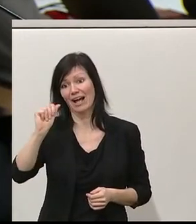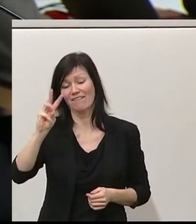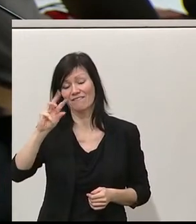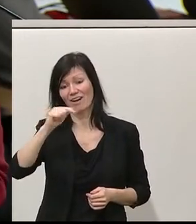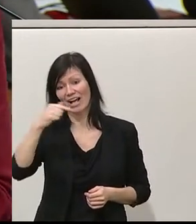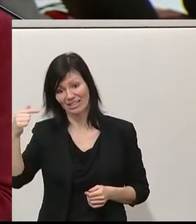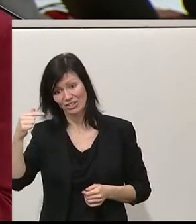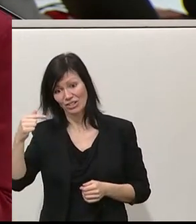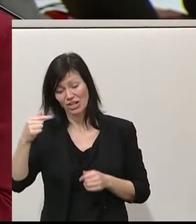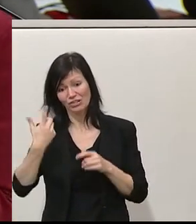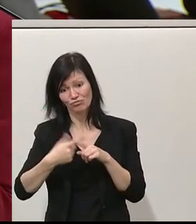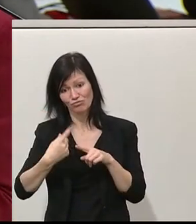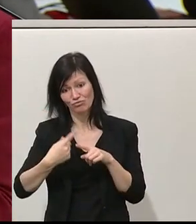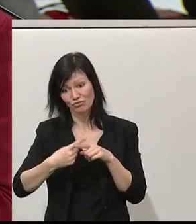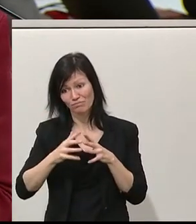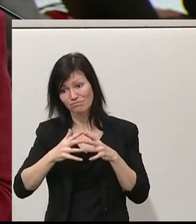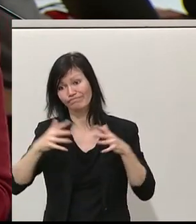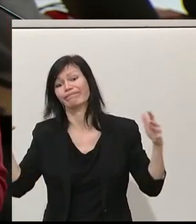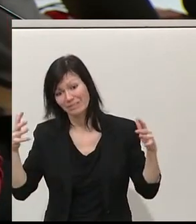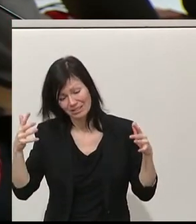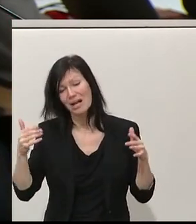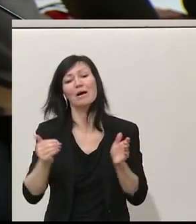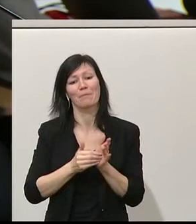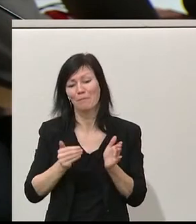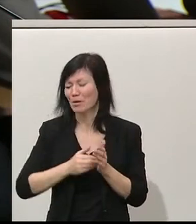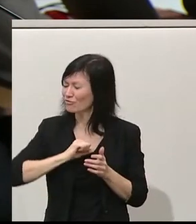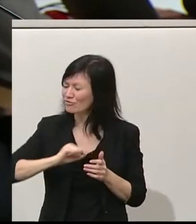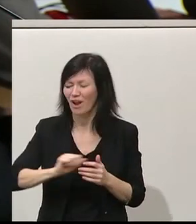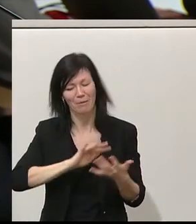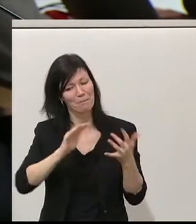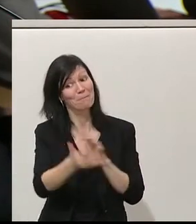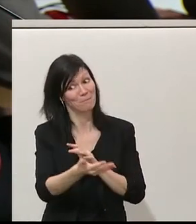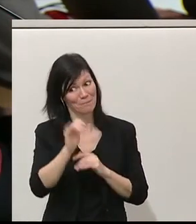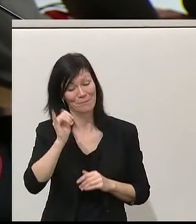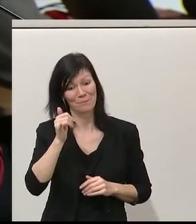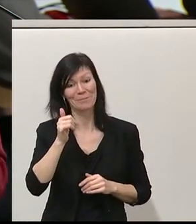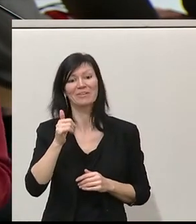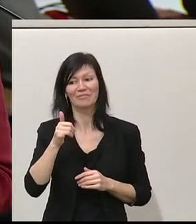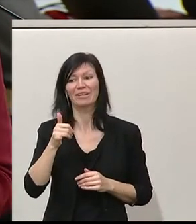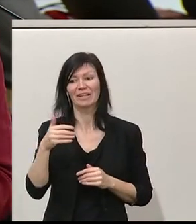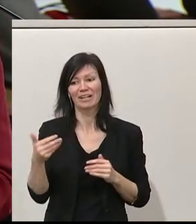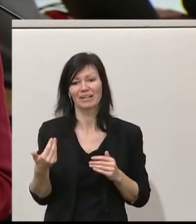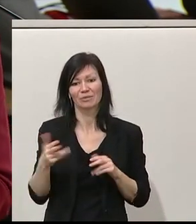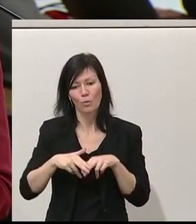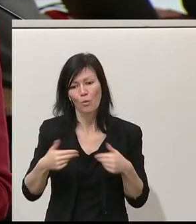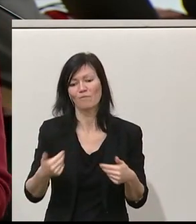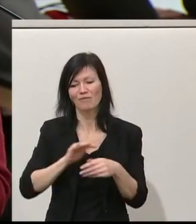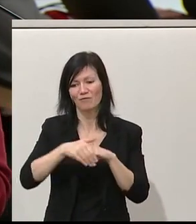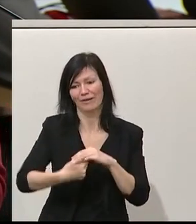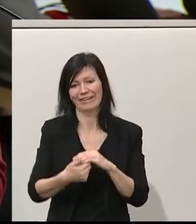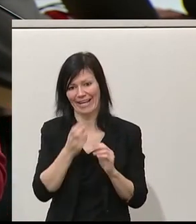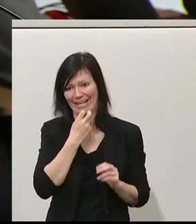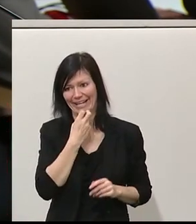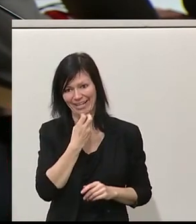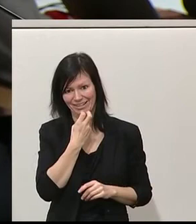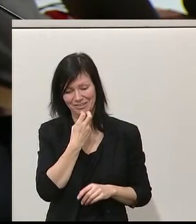ambitioniertes ist, eines, das es zum raschen Handeln bewegen wird und rasches Handeln braucht, aber eines, das